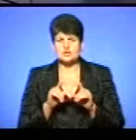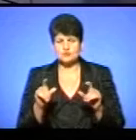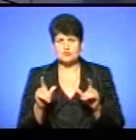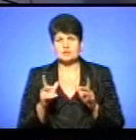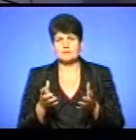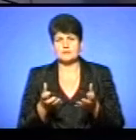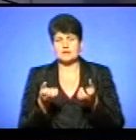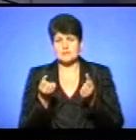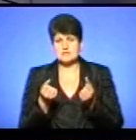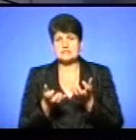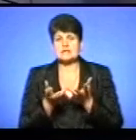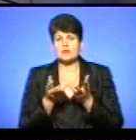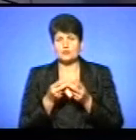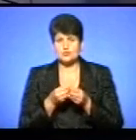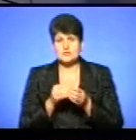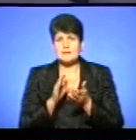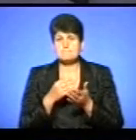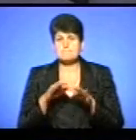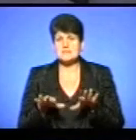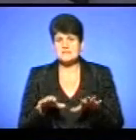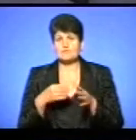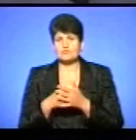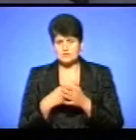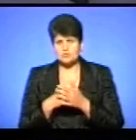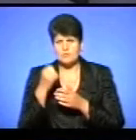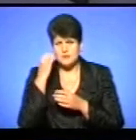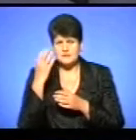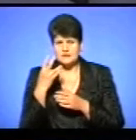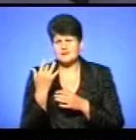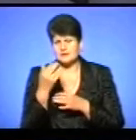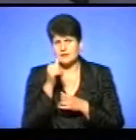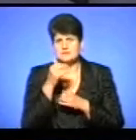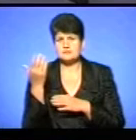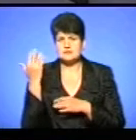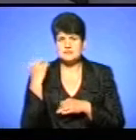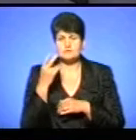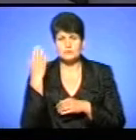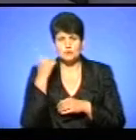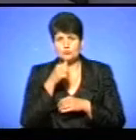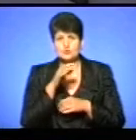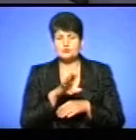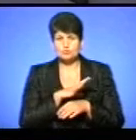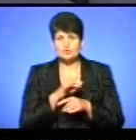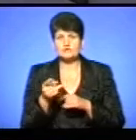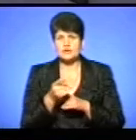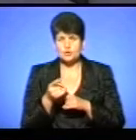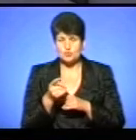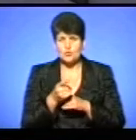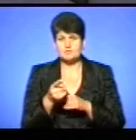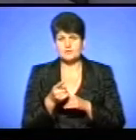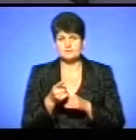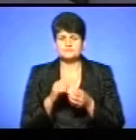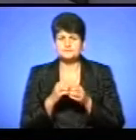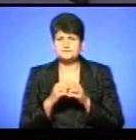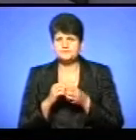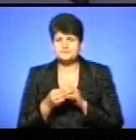виключно за рахунок коштів місцевого бюджету. Ви пам'ятаєте, декілька місяців тому, в минулому році, були в Тернополі, в тому числі, певні нюанси,